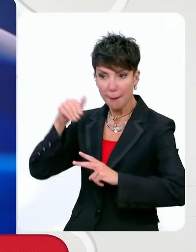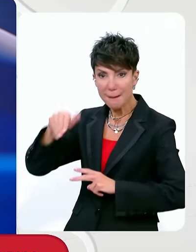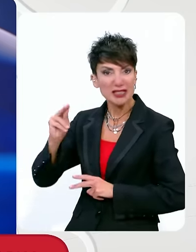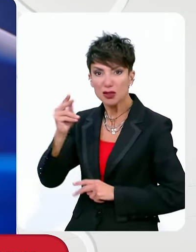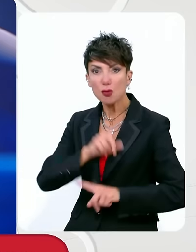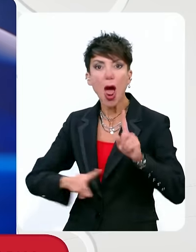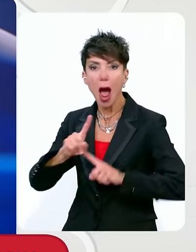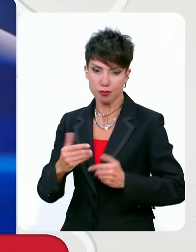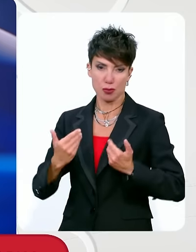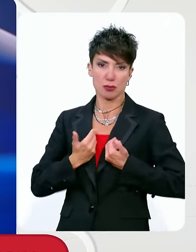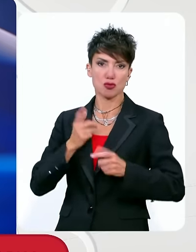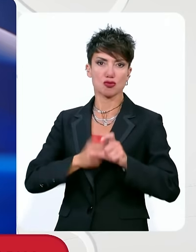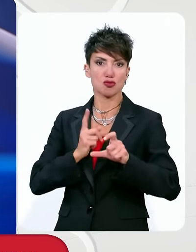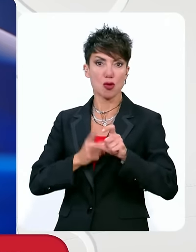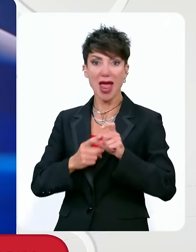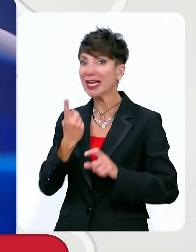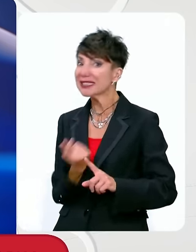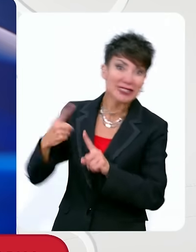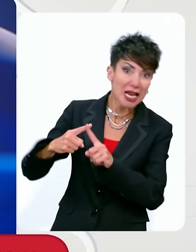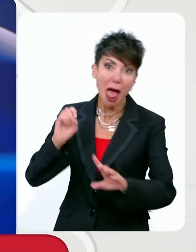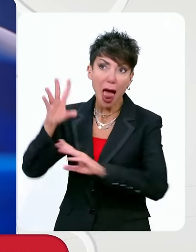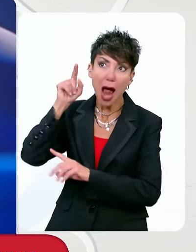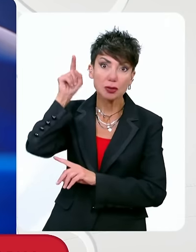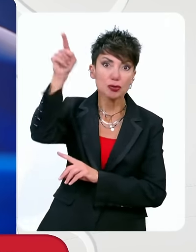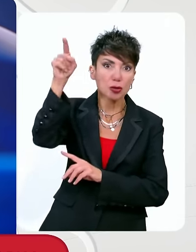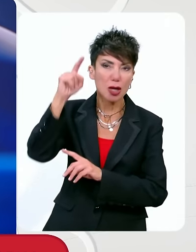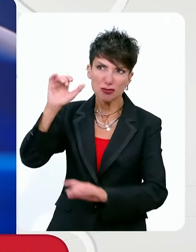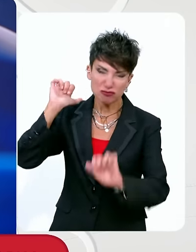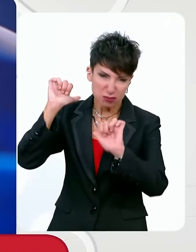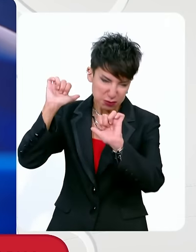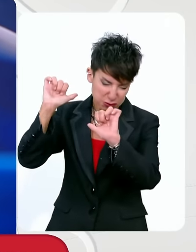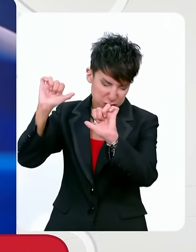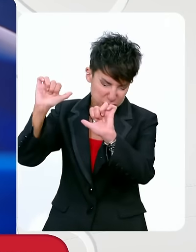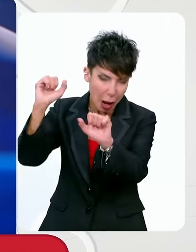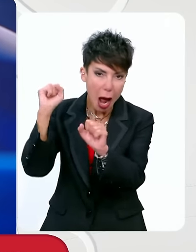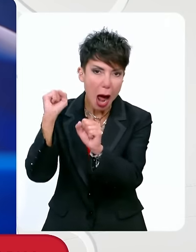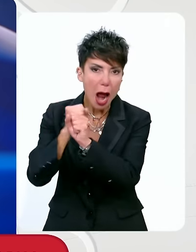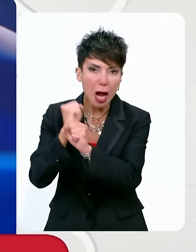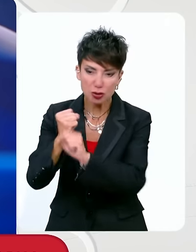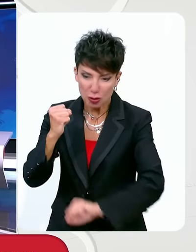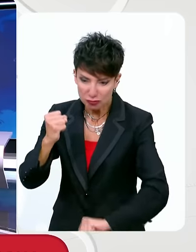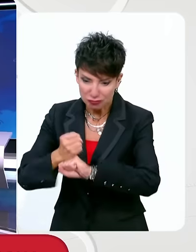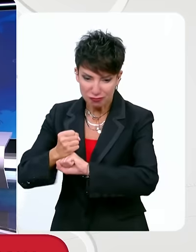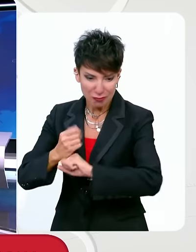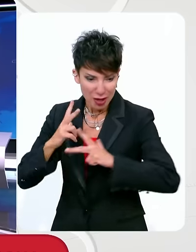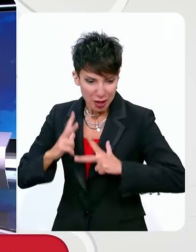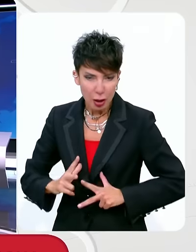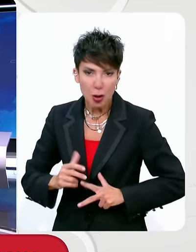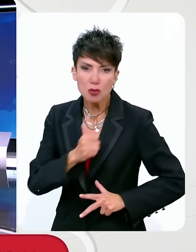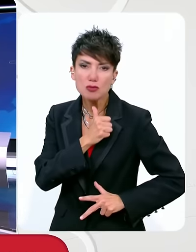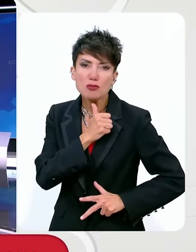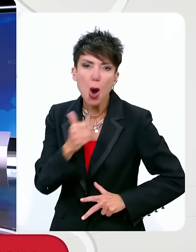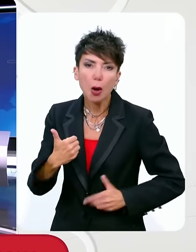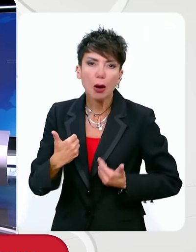και μπορεί να πιέσει ο εργαζόμενος για κάποιες ανάσεις ανακούφισης, ήταν μόνο από το ΚΚΕ. Το ΚΚΕ ήταν παντού